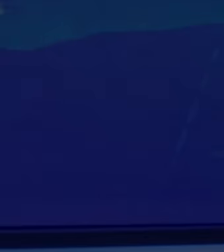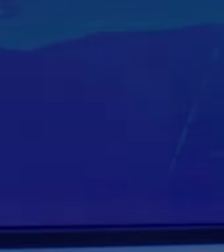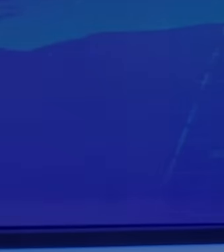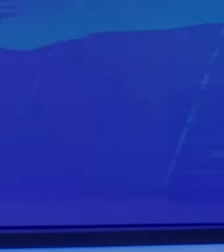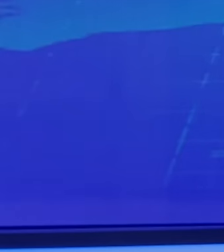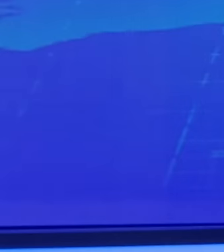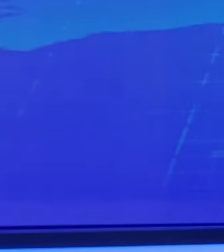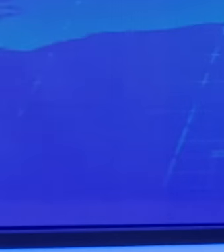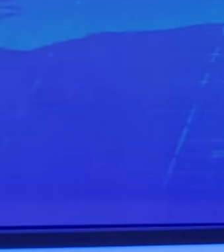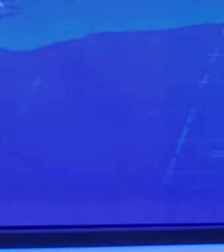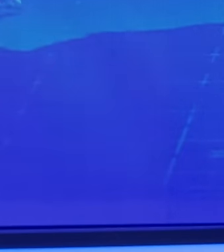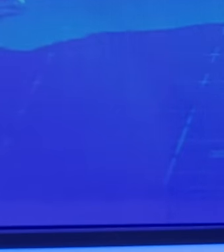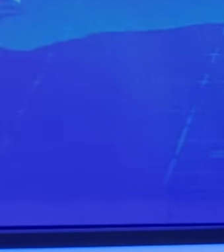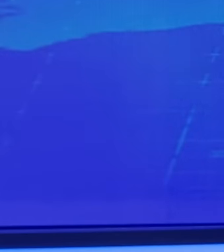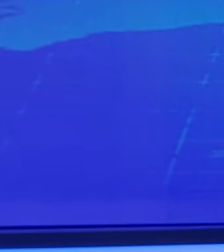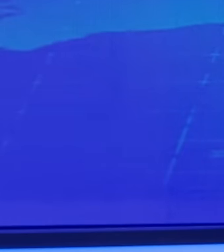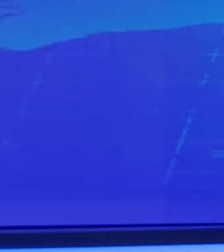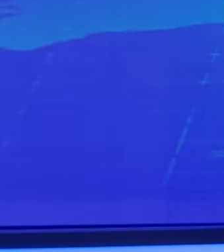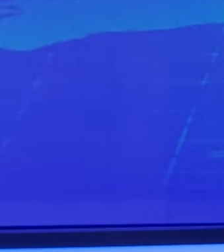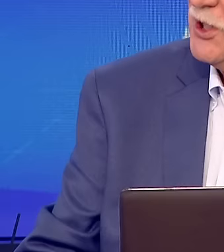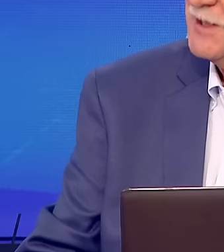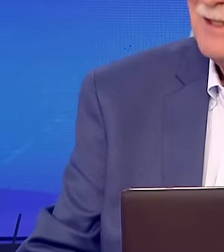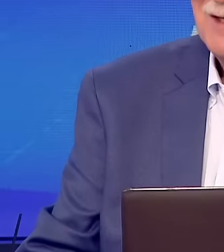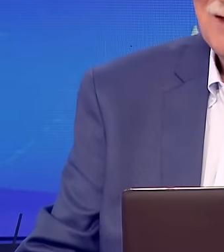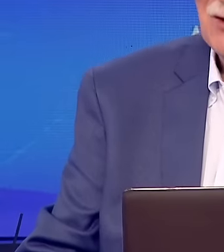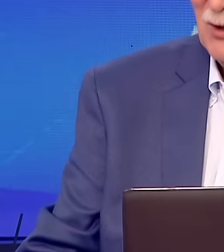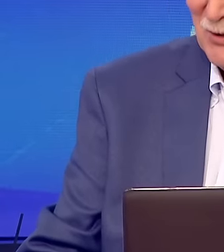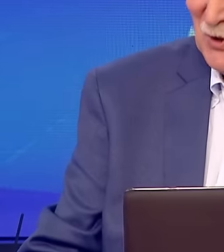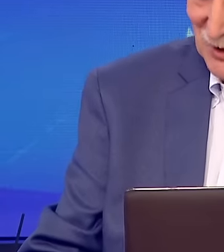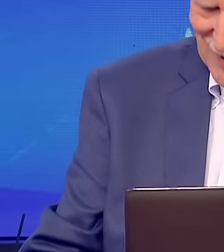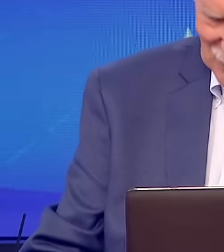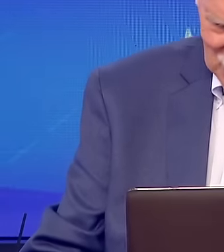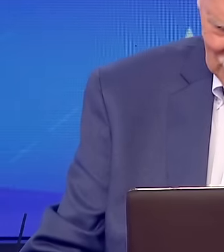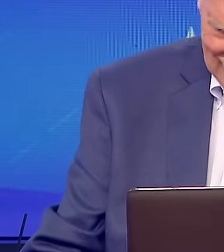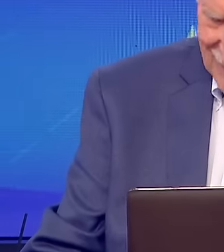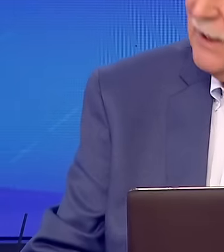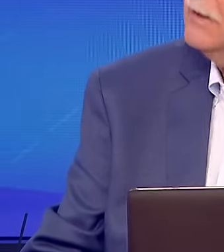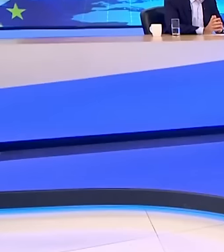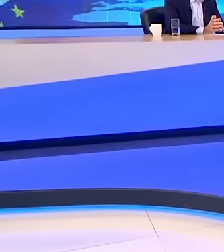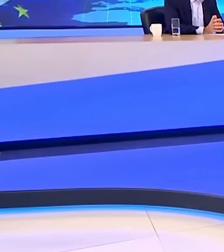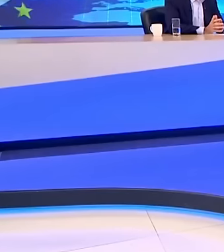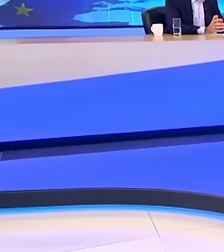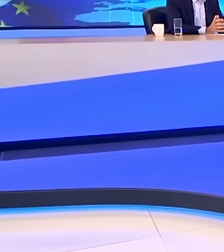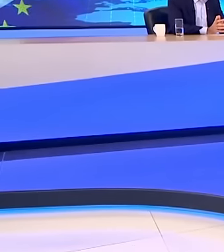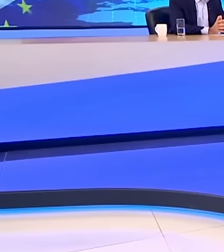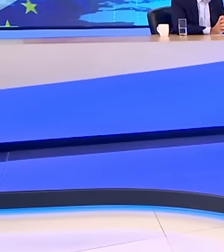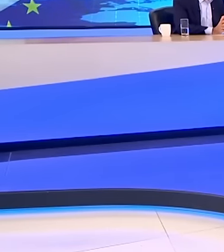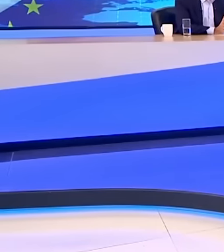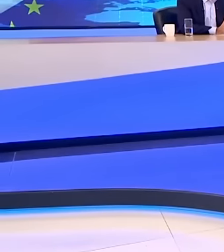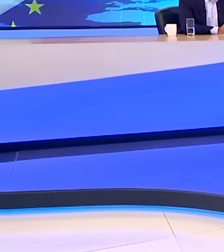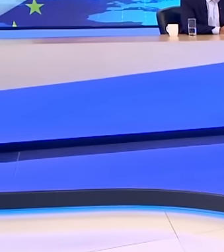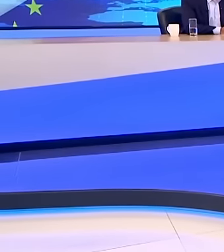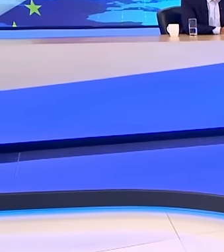Είχαμε προαναγγείλει ότι θα είναι μαζί μας ο Πρωθυπουργός της χώρας, ο κ. Κυριάκος Μητσοτάκης, και ήρθατε στην ώρα σας